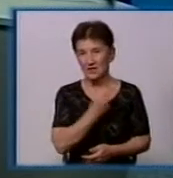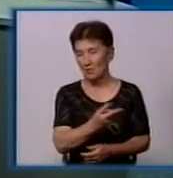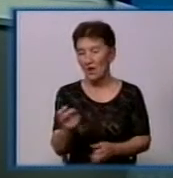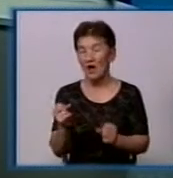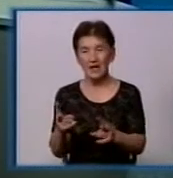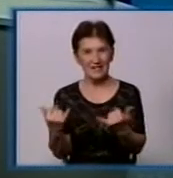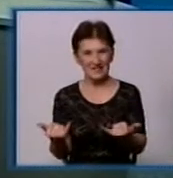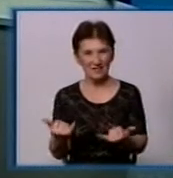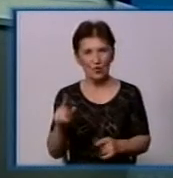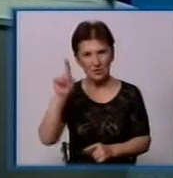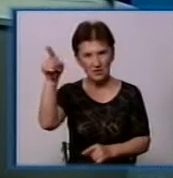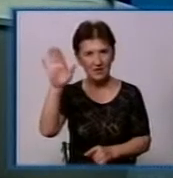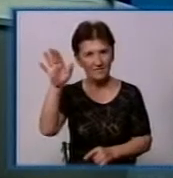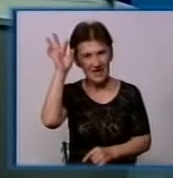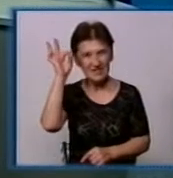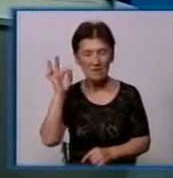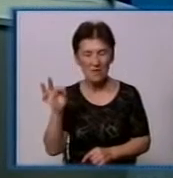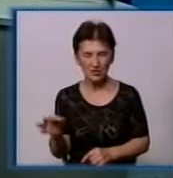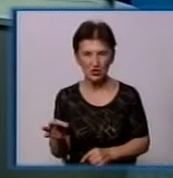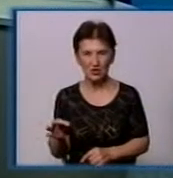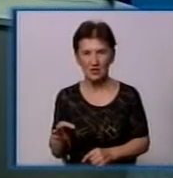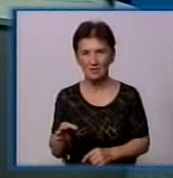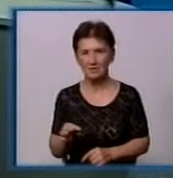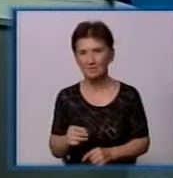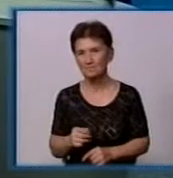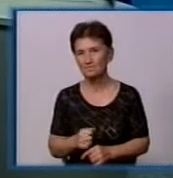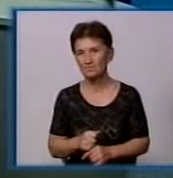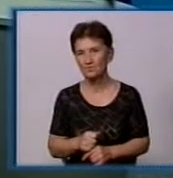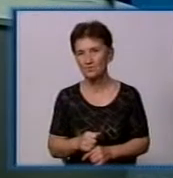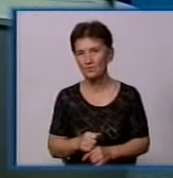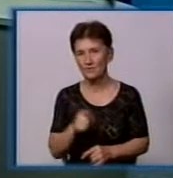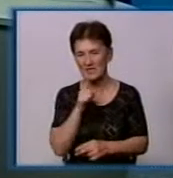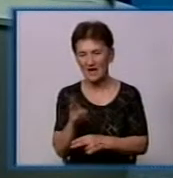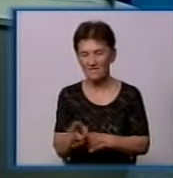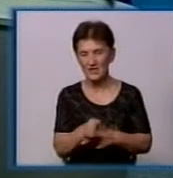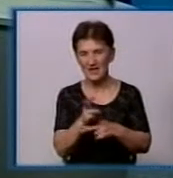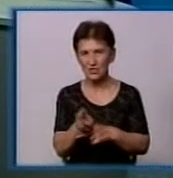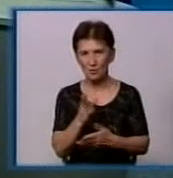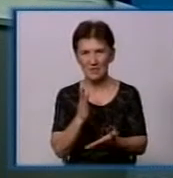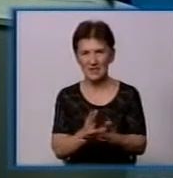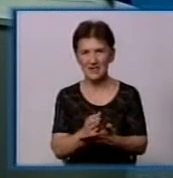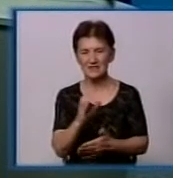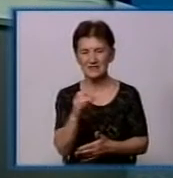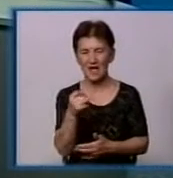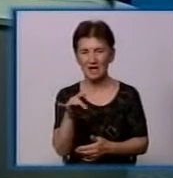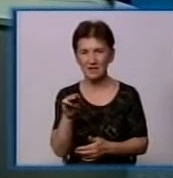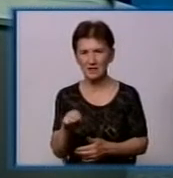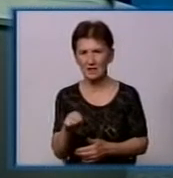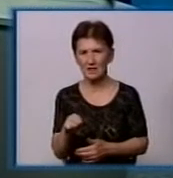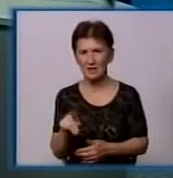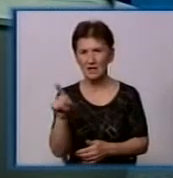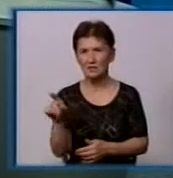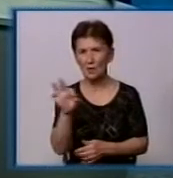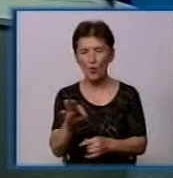сьогодні в Німеччині. Відкриваю Німеччину з Михайлом Малим. Це відео є на сайті Deutsche Welle в Ютубі. Там про